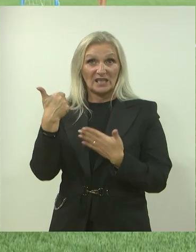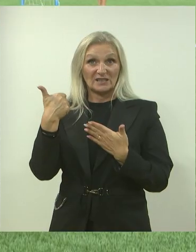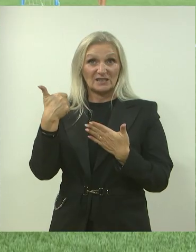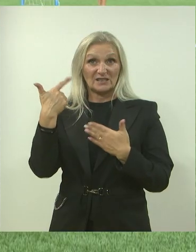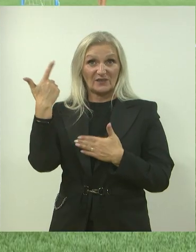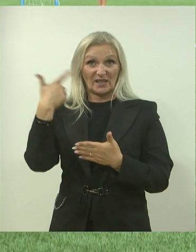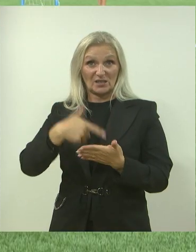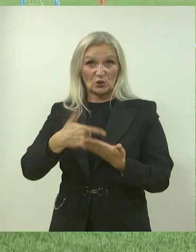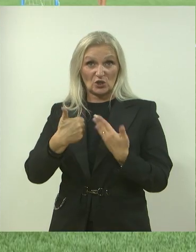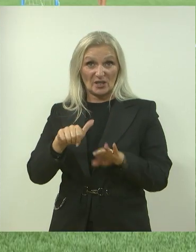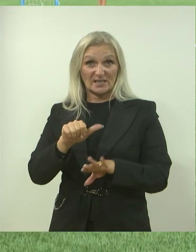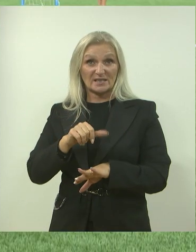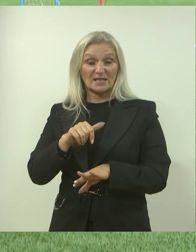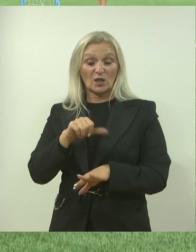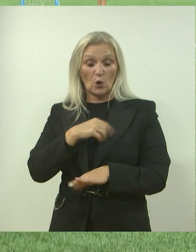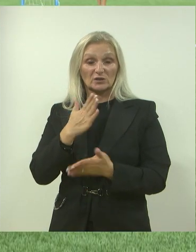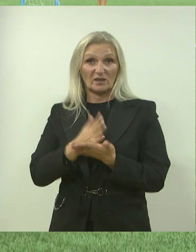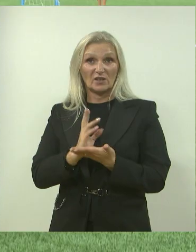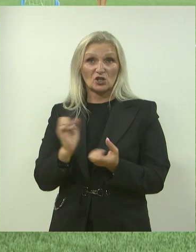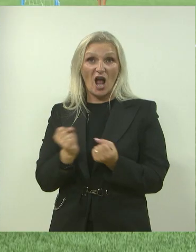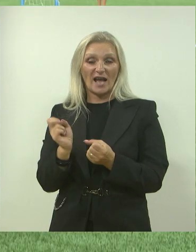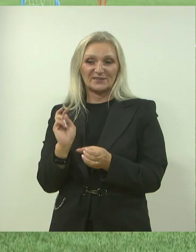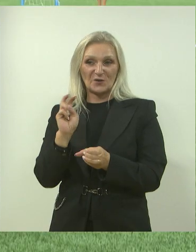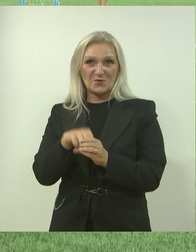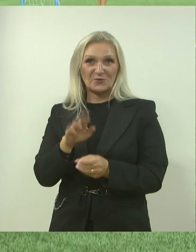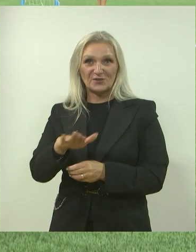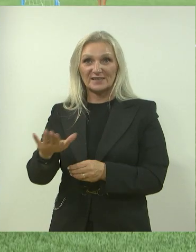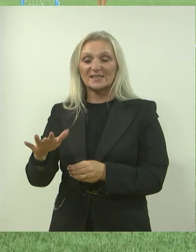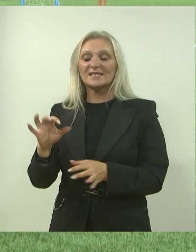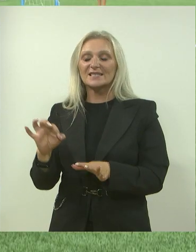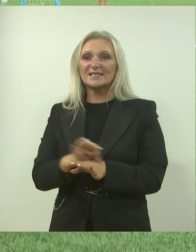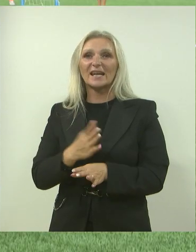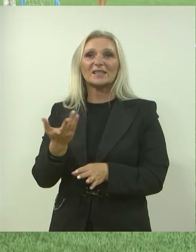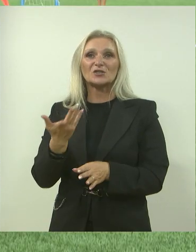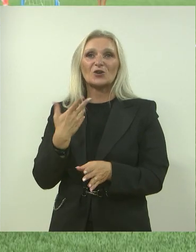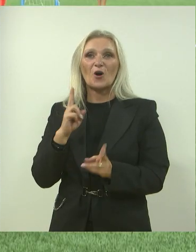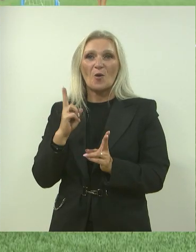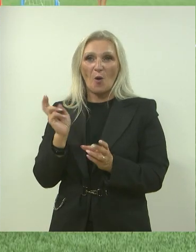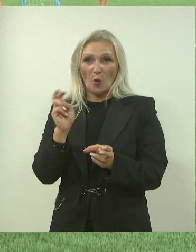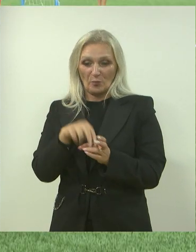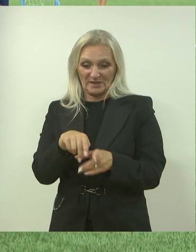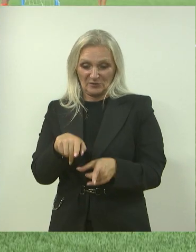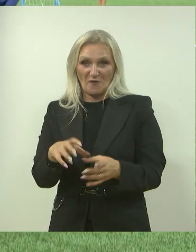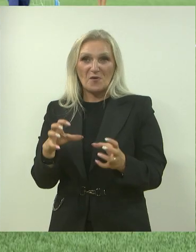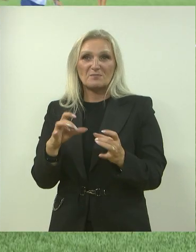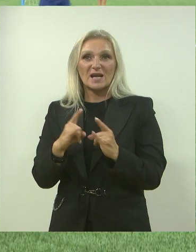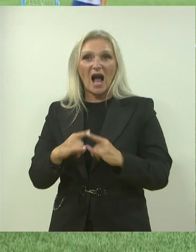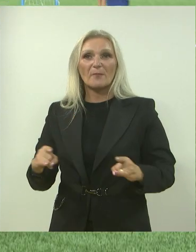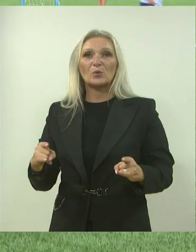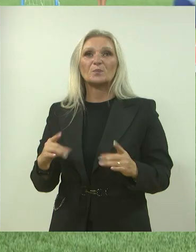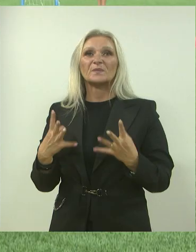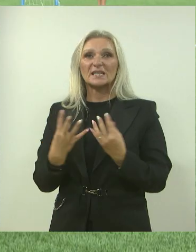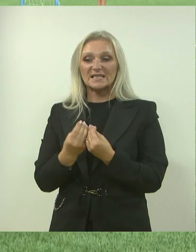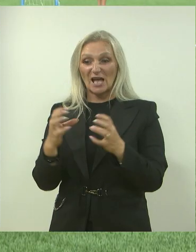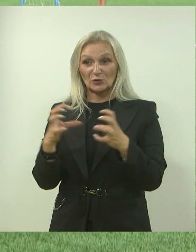godine, djeca su se aktivno uključila, sretna su što mogu se udjelovati u ovom kampu i zajedno se družiti. nadam se da će sa sobom